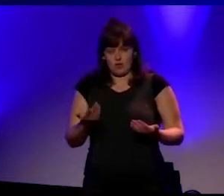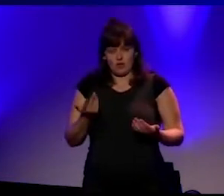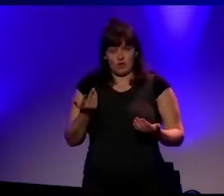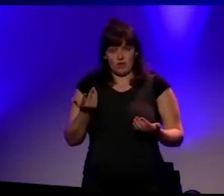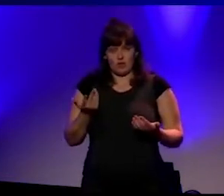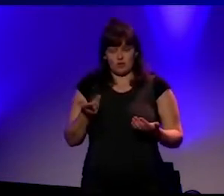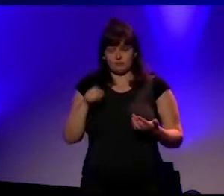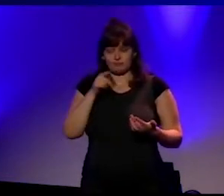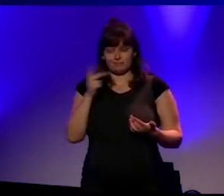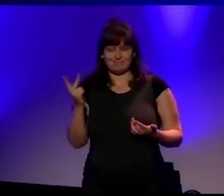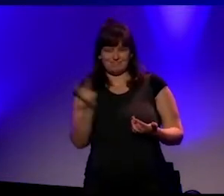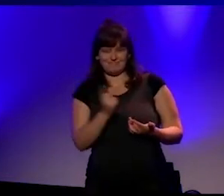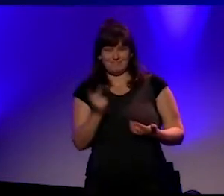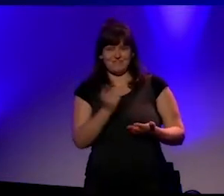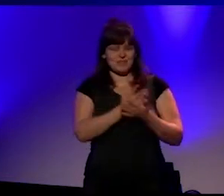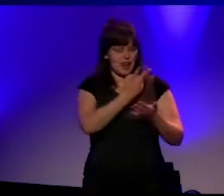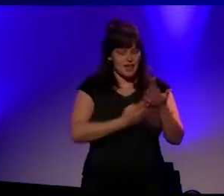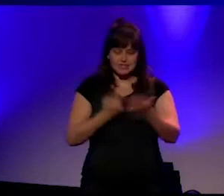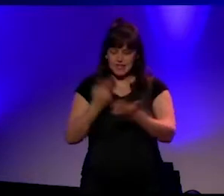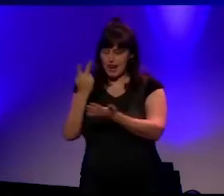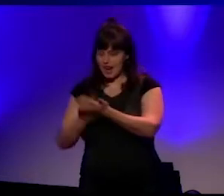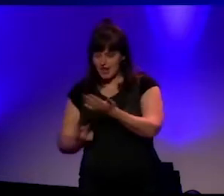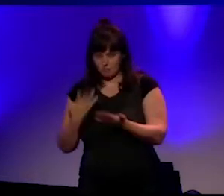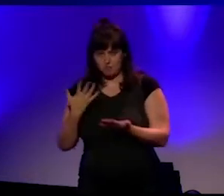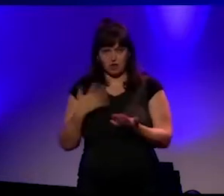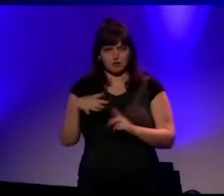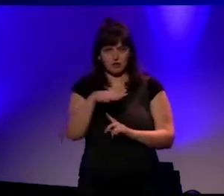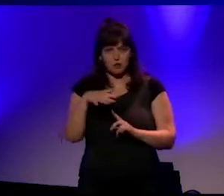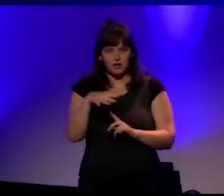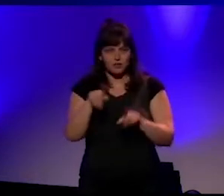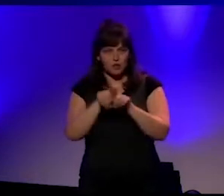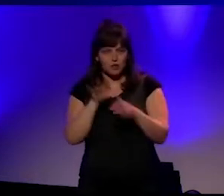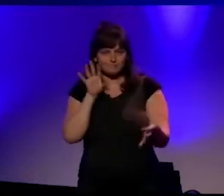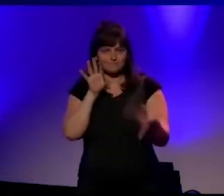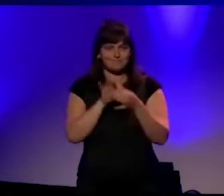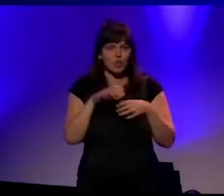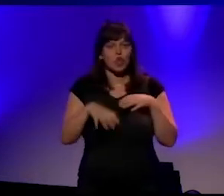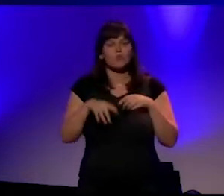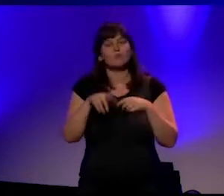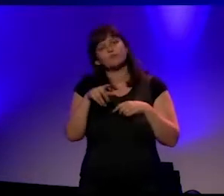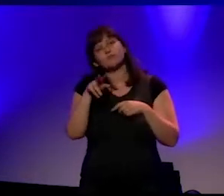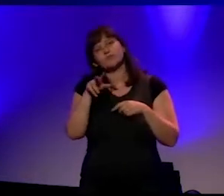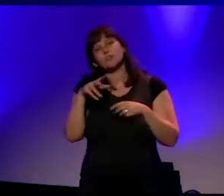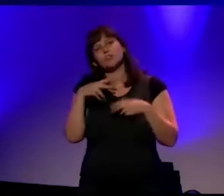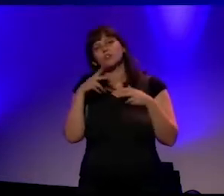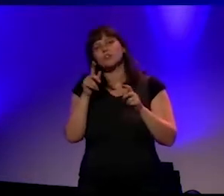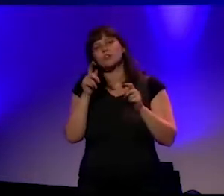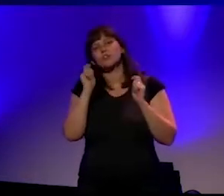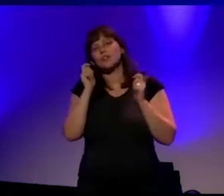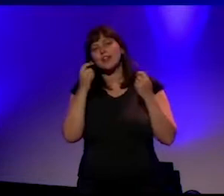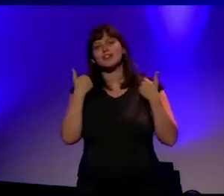deze twee boeken te lezen, te midden van het nieuws rond die reuzegom-tragedie deze zomer. En evident